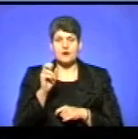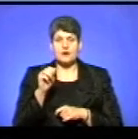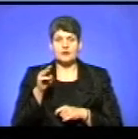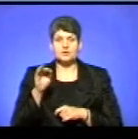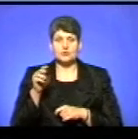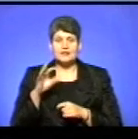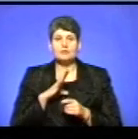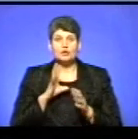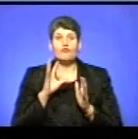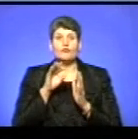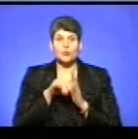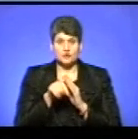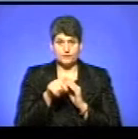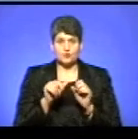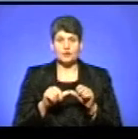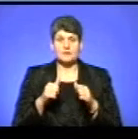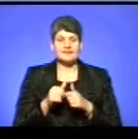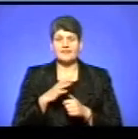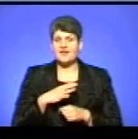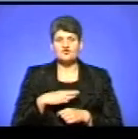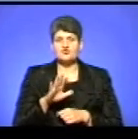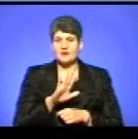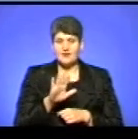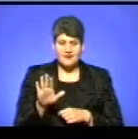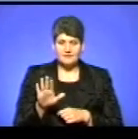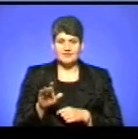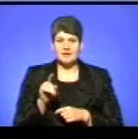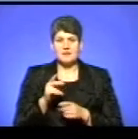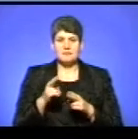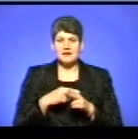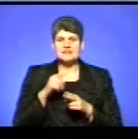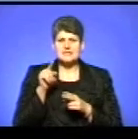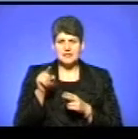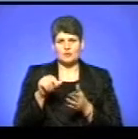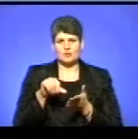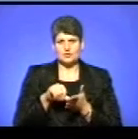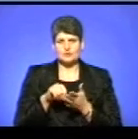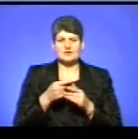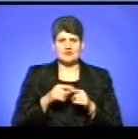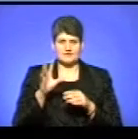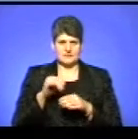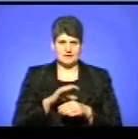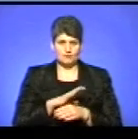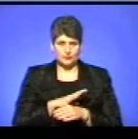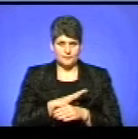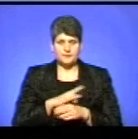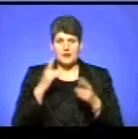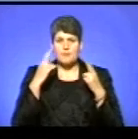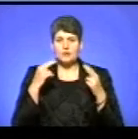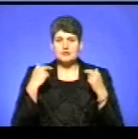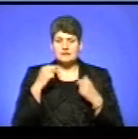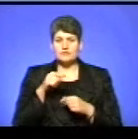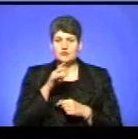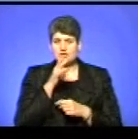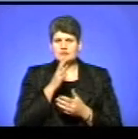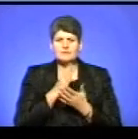які були включені в комісію, ніхто не чекав і без їхньої присутності все це відбулося. Монастир на той час